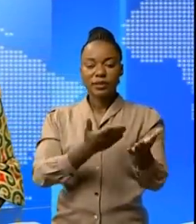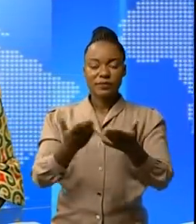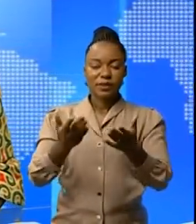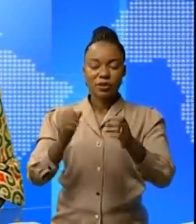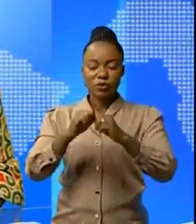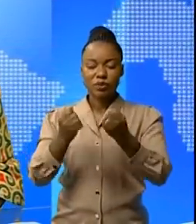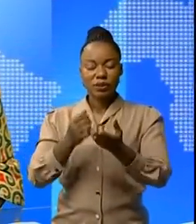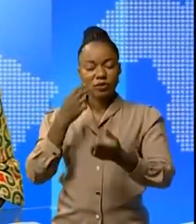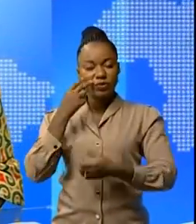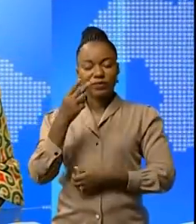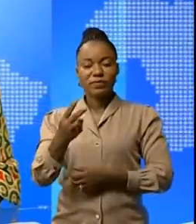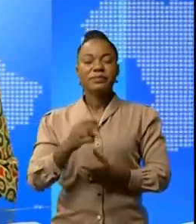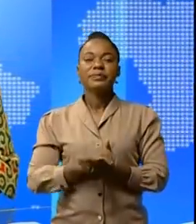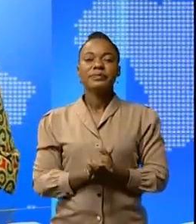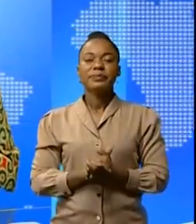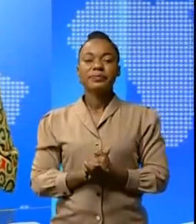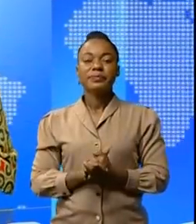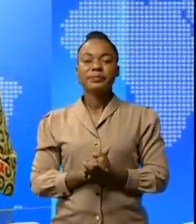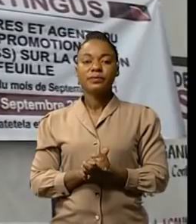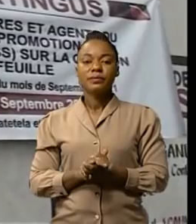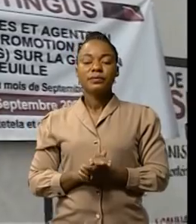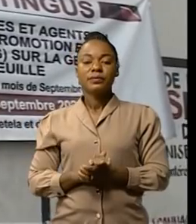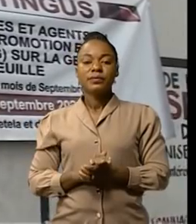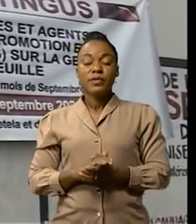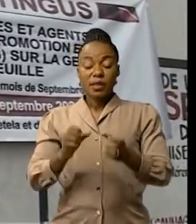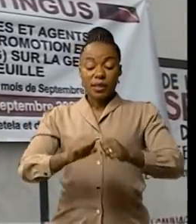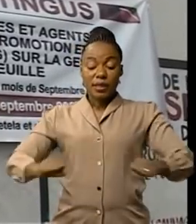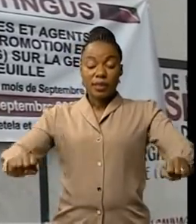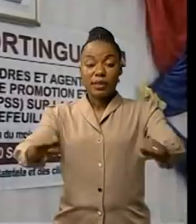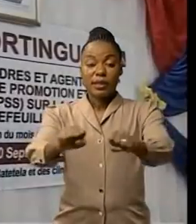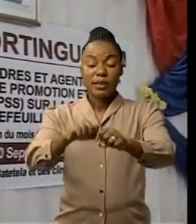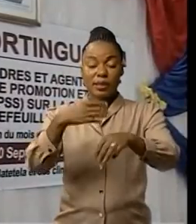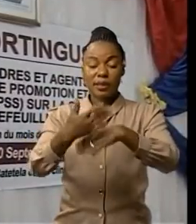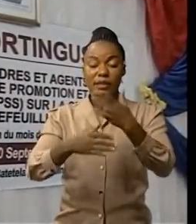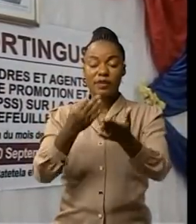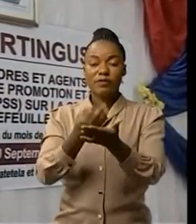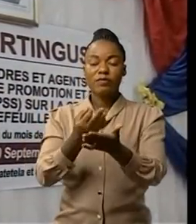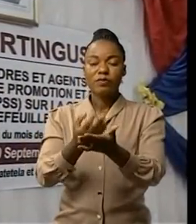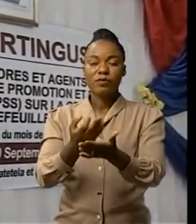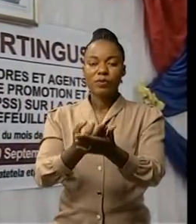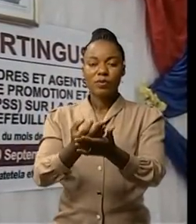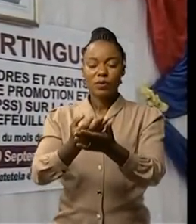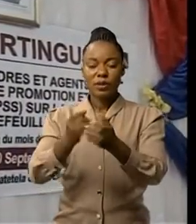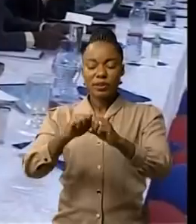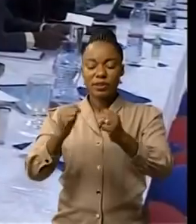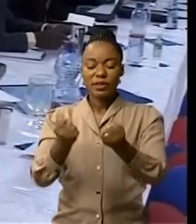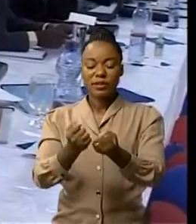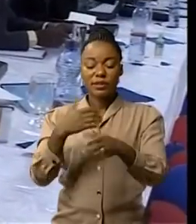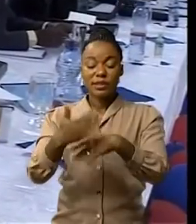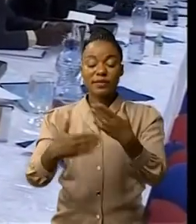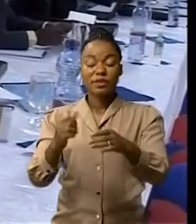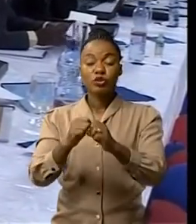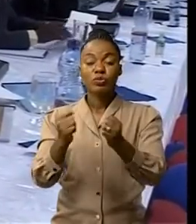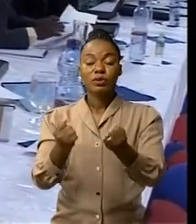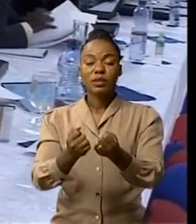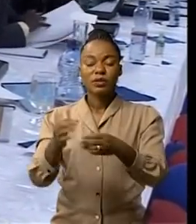Luxon Kabbala pour le reportage Les cadres et agents du fonds national des promotions et des services sociaux sont